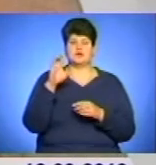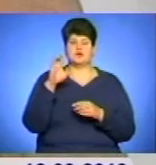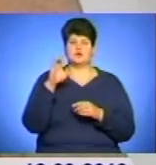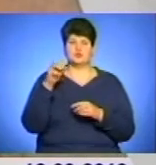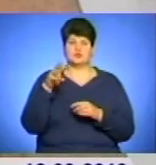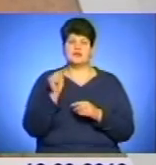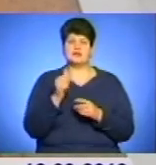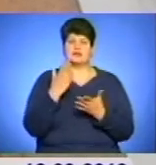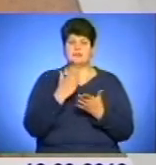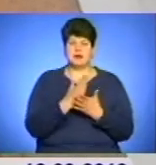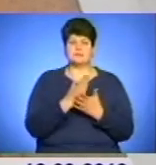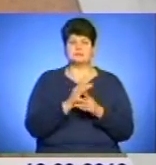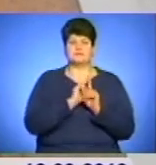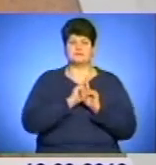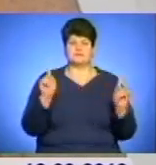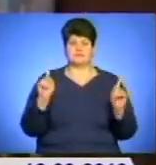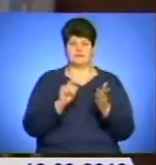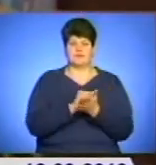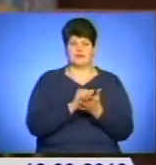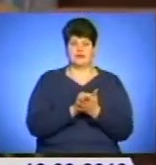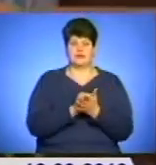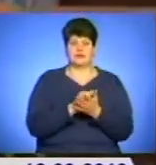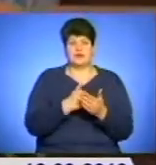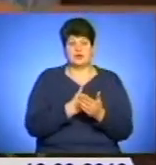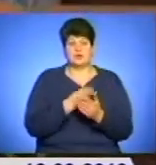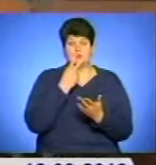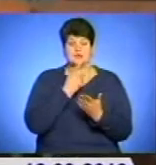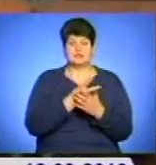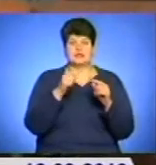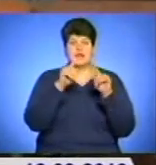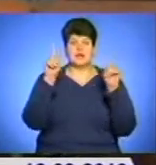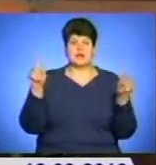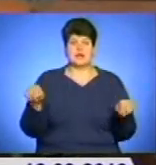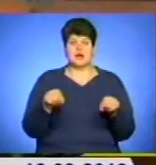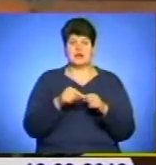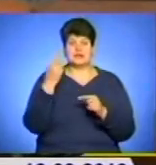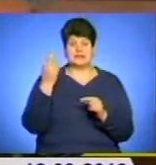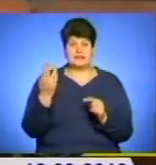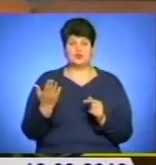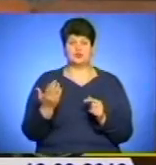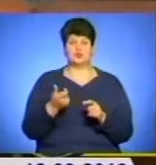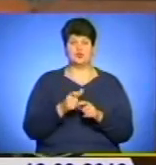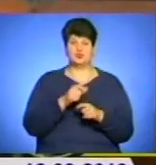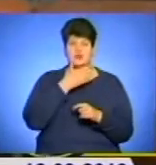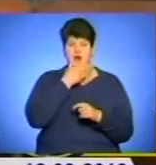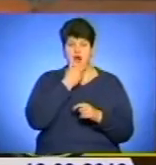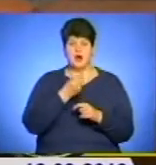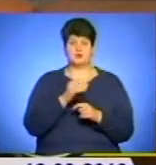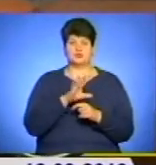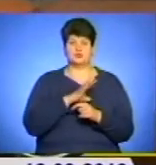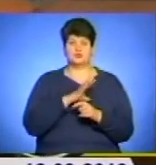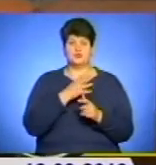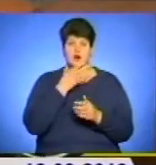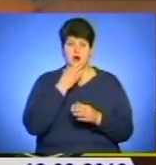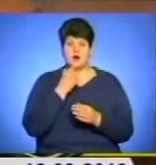малюнок з'явиться в унікальному виданні. Я хотіла показати картини дуже гарною, щоб було воно вийшло